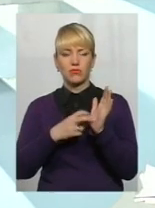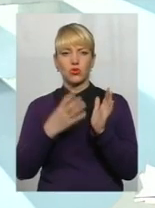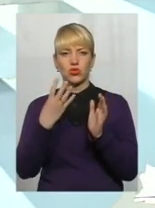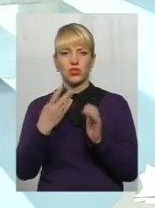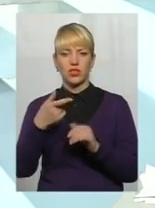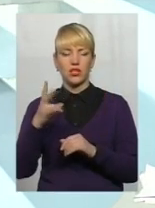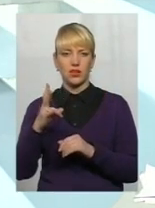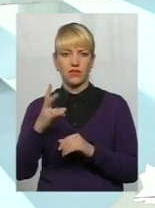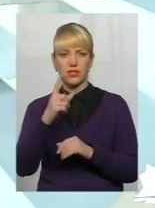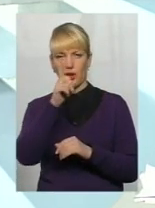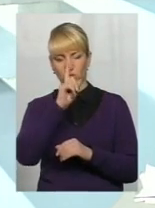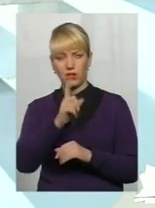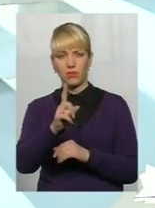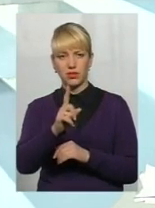гривні.